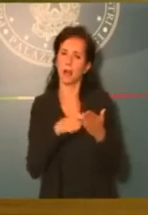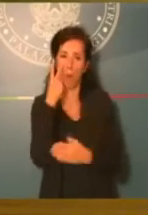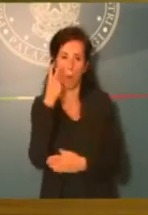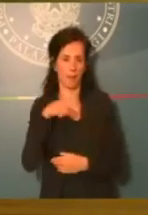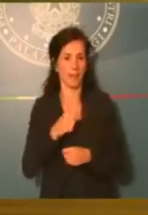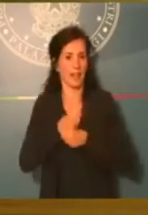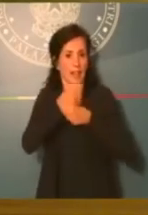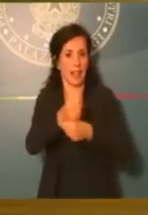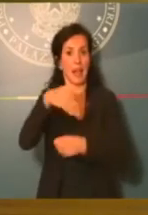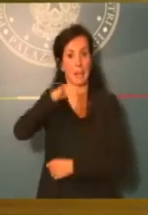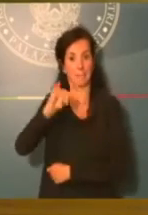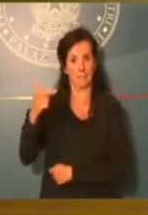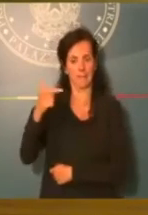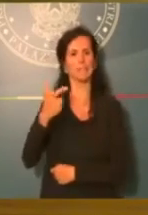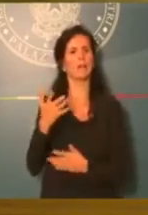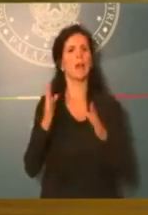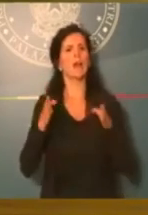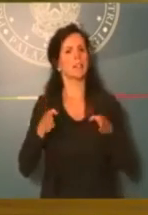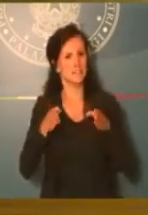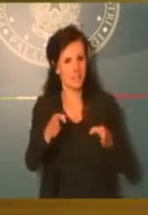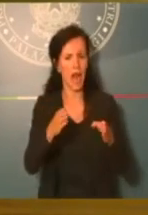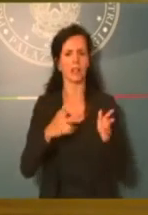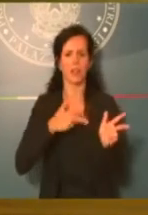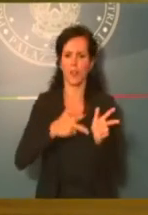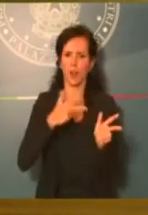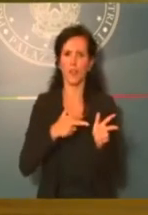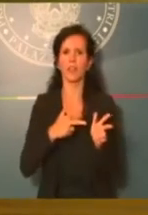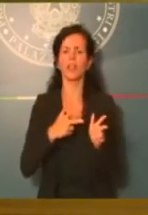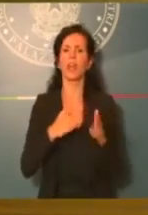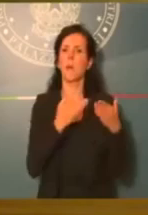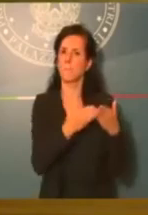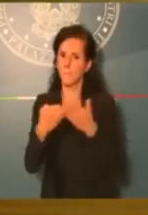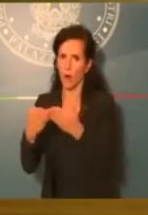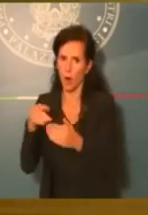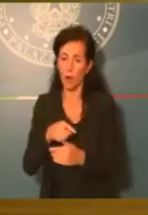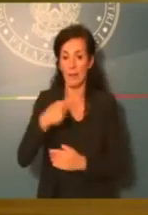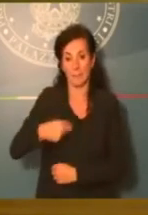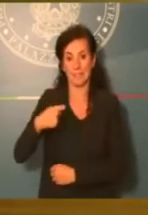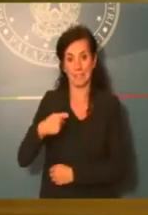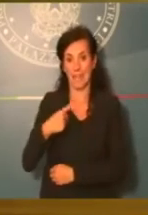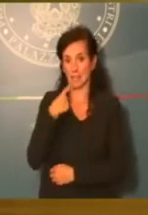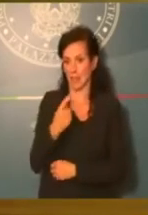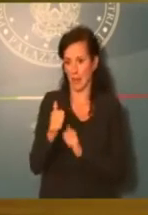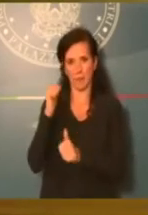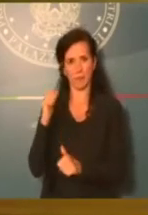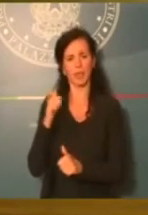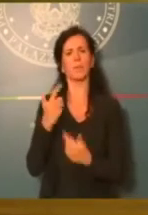strade, ferrovie, porti, il Presidente prima ha illustrato e ha elencato alcune delle